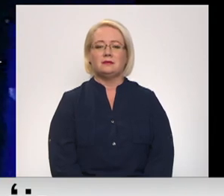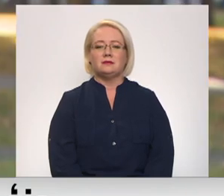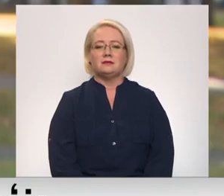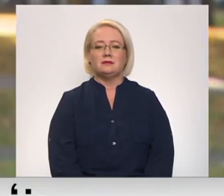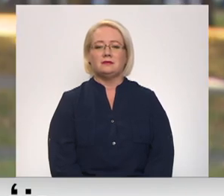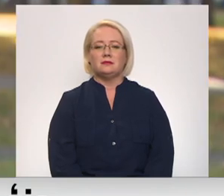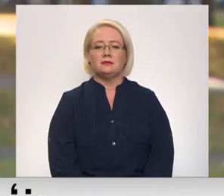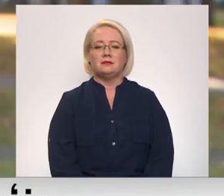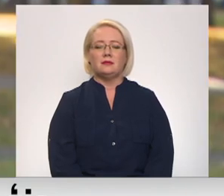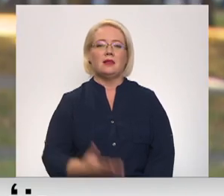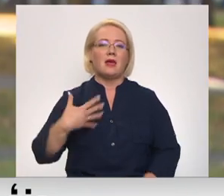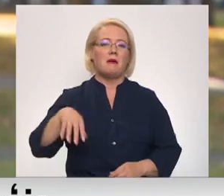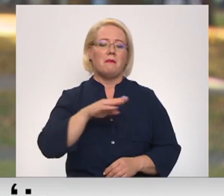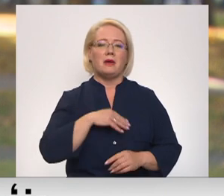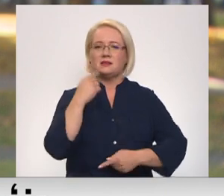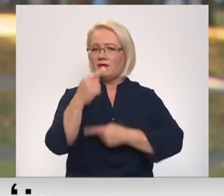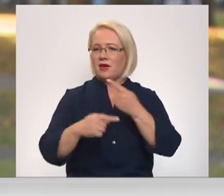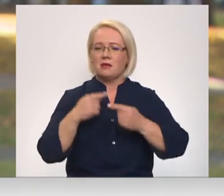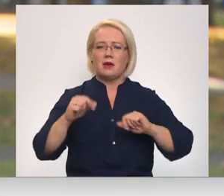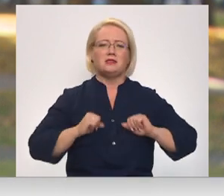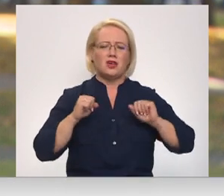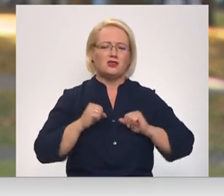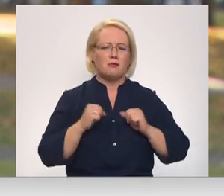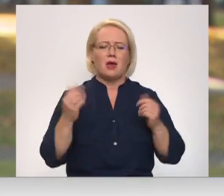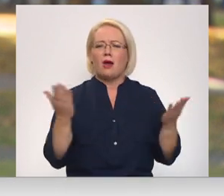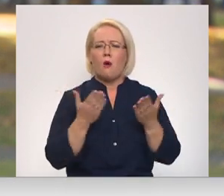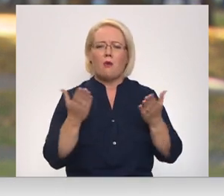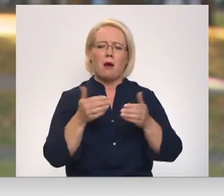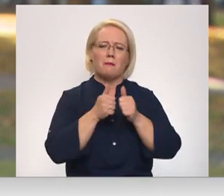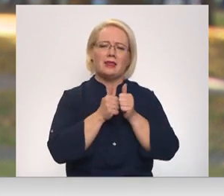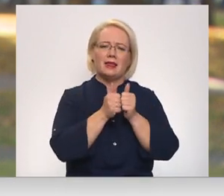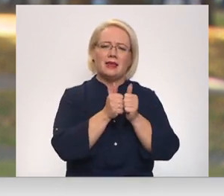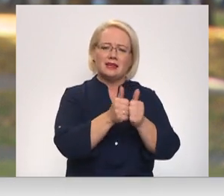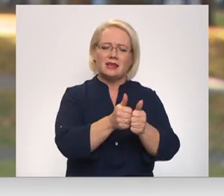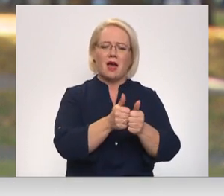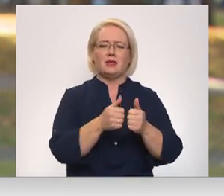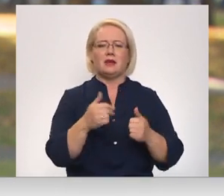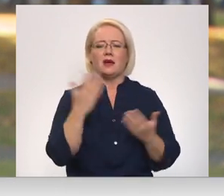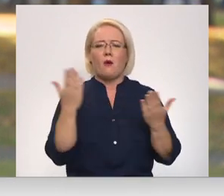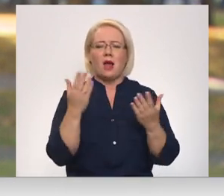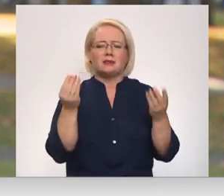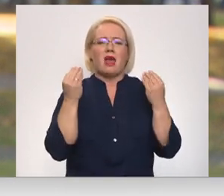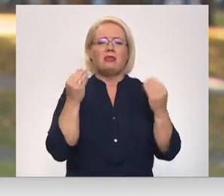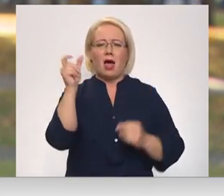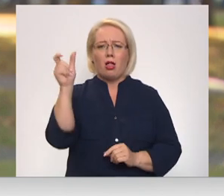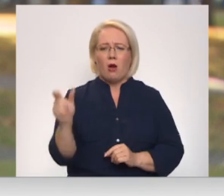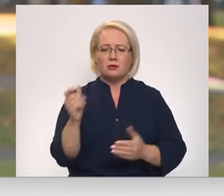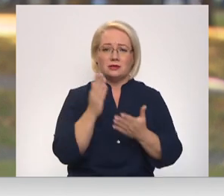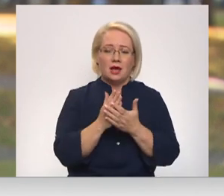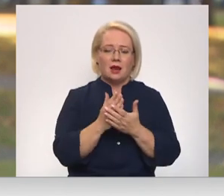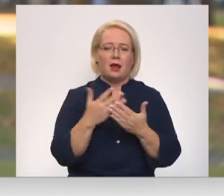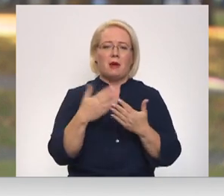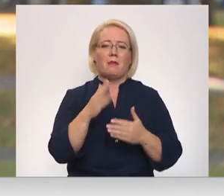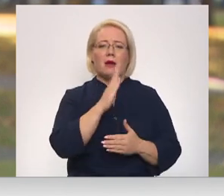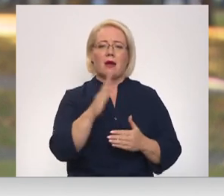Mēs vienmēr cenšamies kaut kam līdzināties. Mums ir kāda etaloni. Katrs tenors dziedot, piemēram,